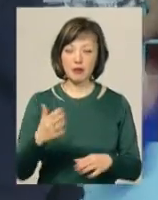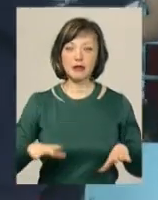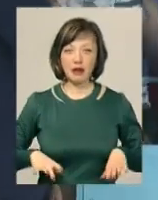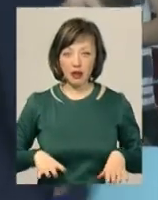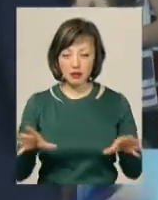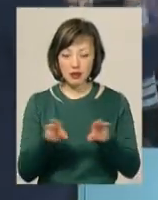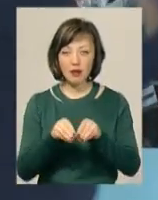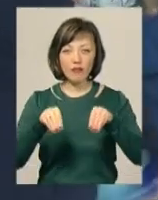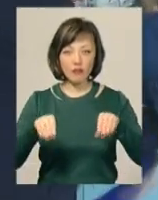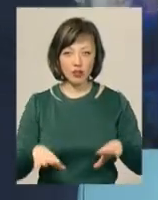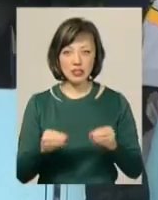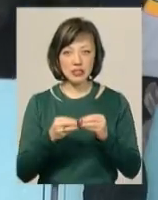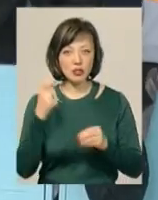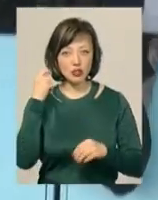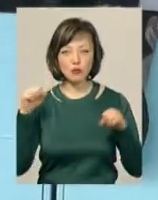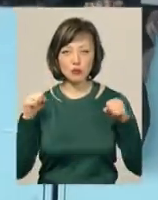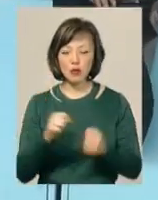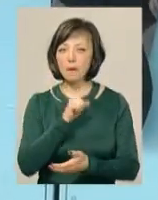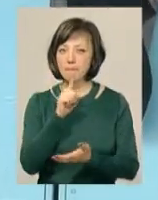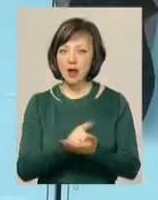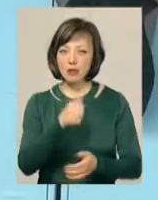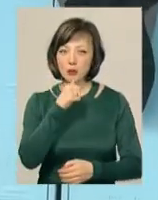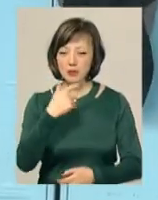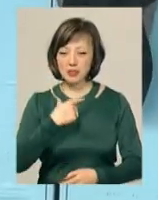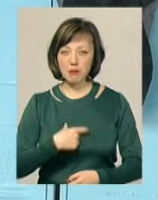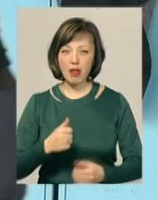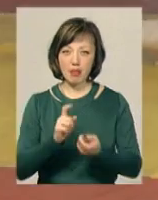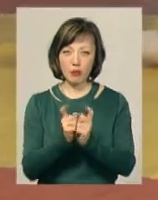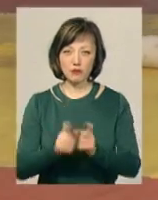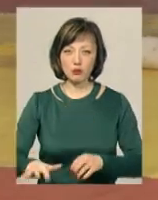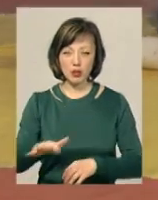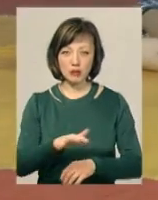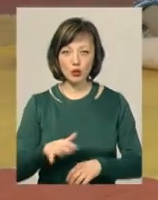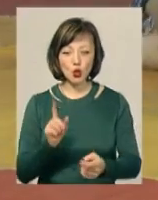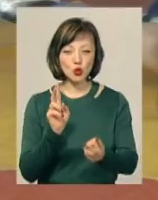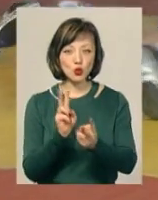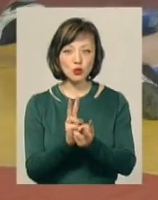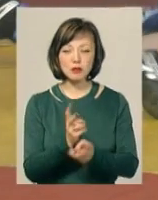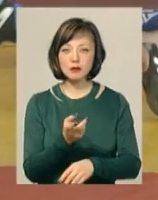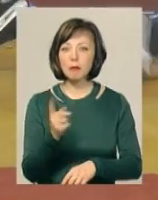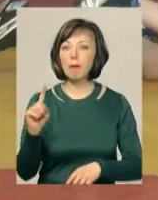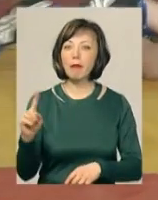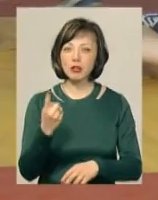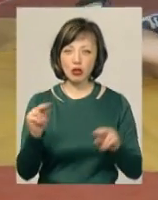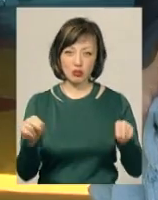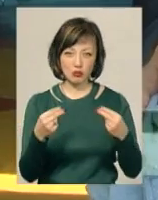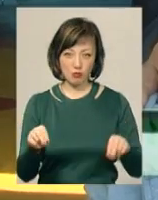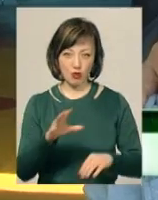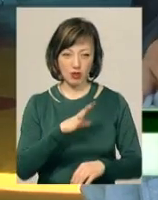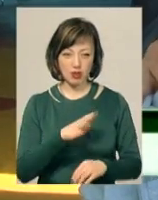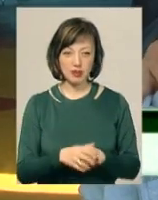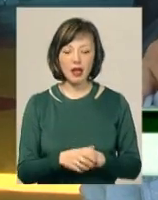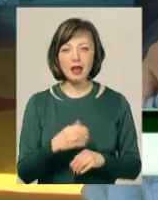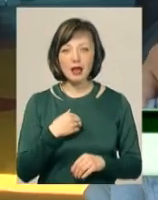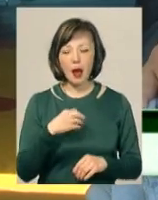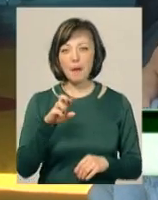Микола Мельчук вирішили, 10-річний спортсмен має спробувати себе на борцівському кілемі. Суточка Сергія була однією з перших на чемпіонаті. Я би